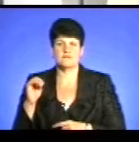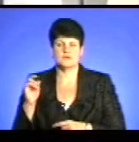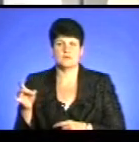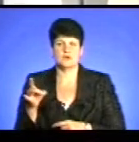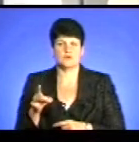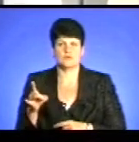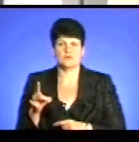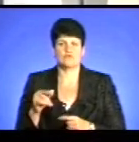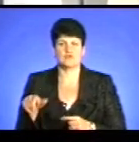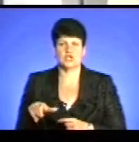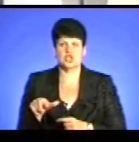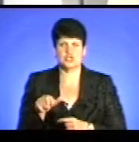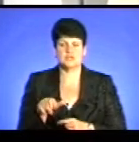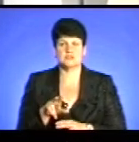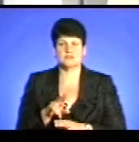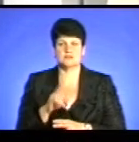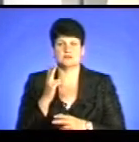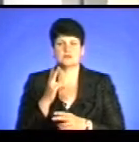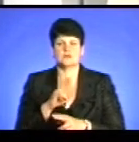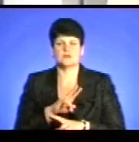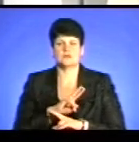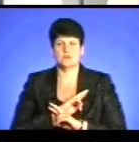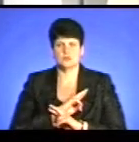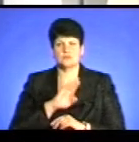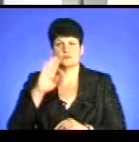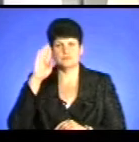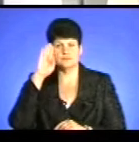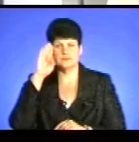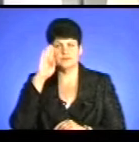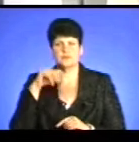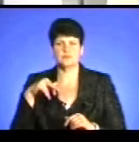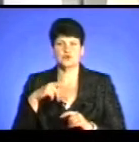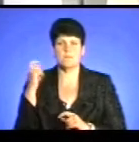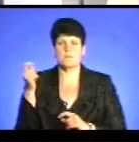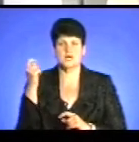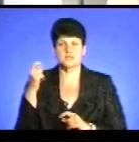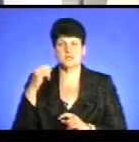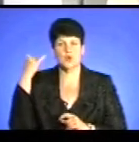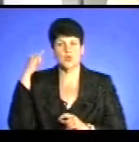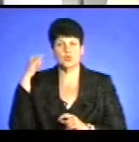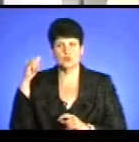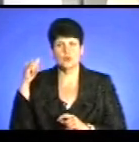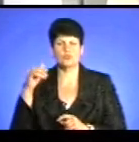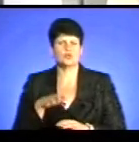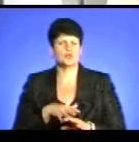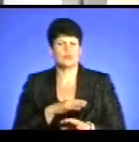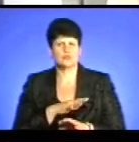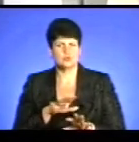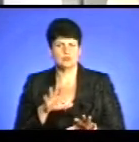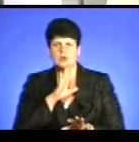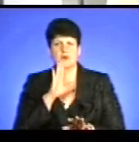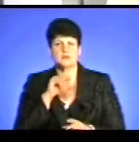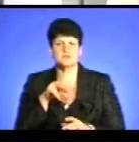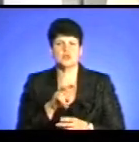загинув дитина, він пішов пасти худобу. Довго не було, мати пішла